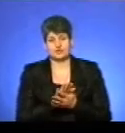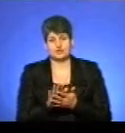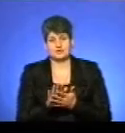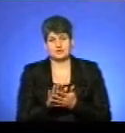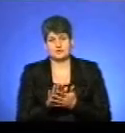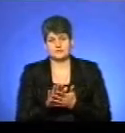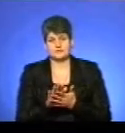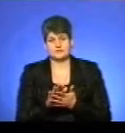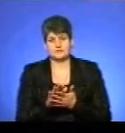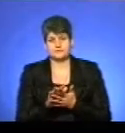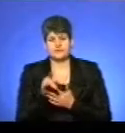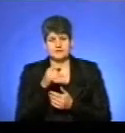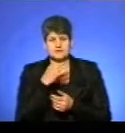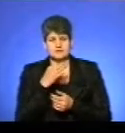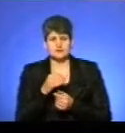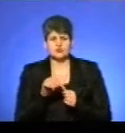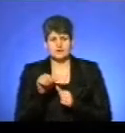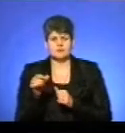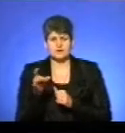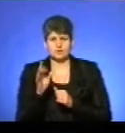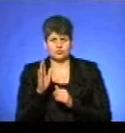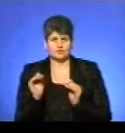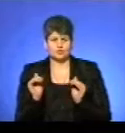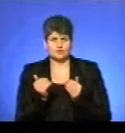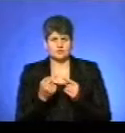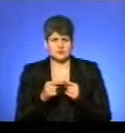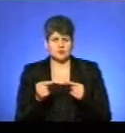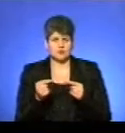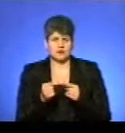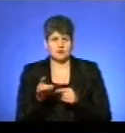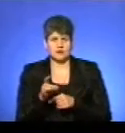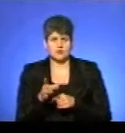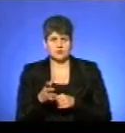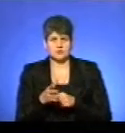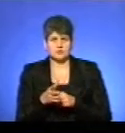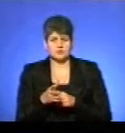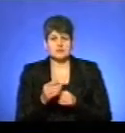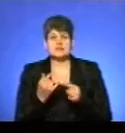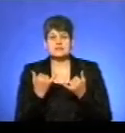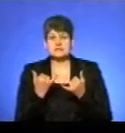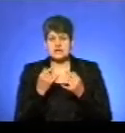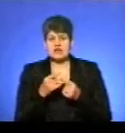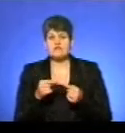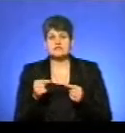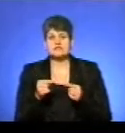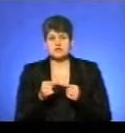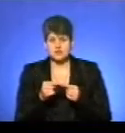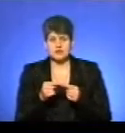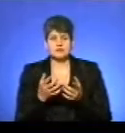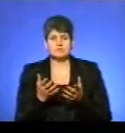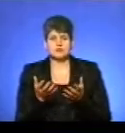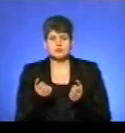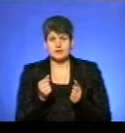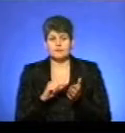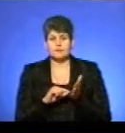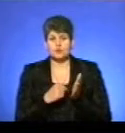поверхні. Ви сказали, що деякі райони будуть обмежені. Це якісь конкретно райони? Значить, зараз визначається, і ми отримуємо